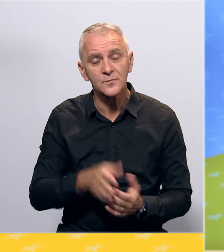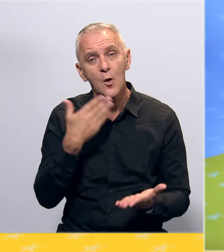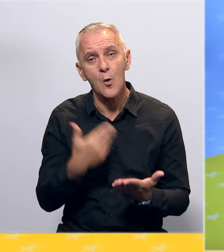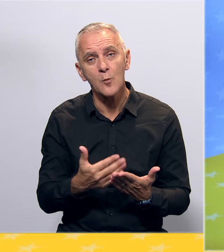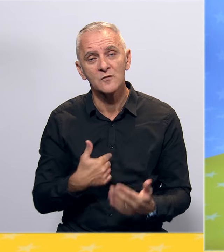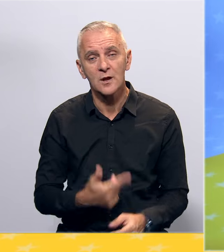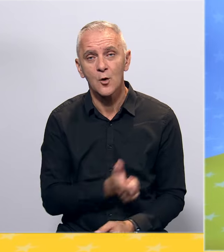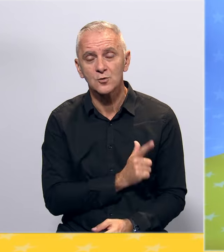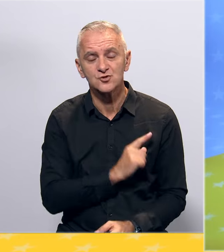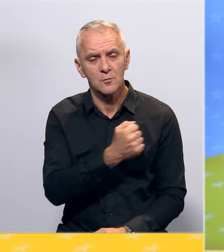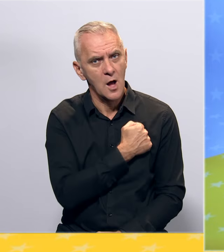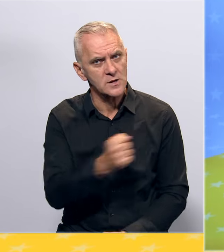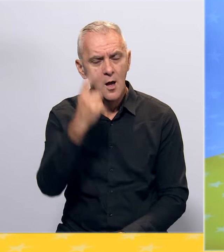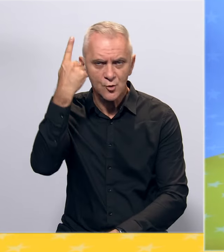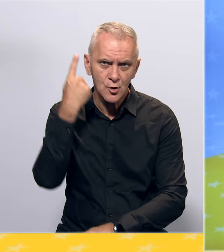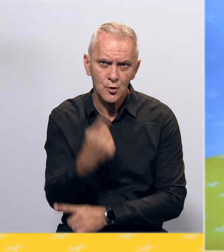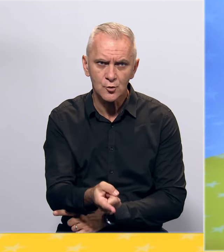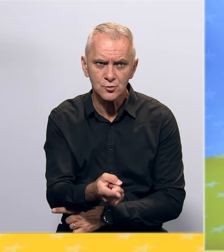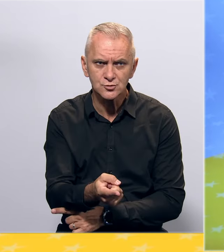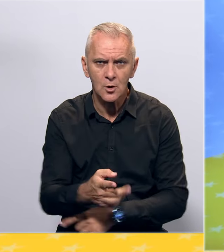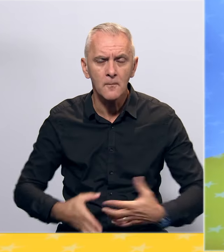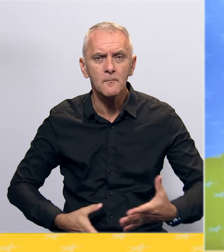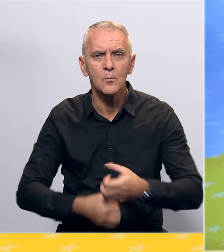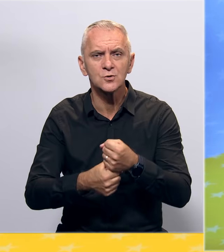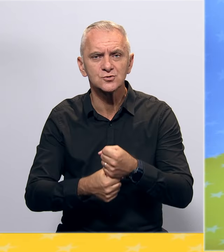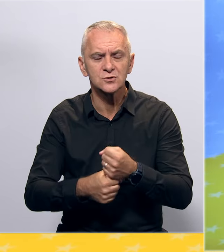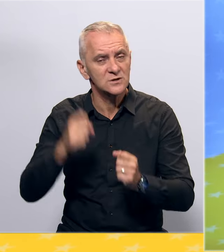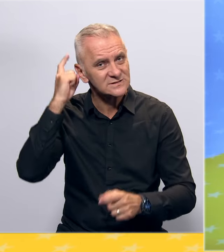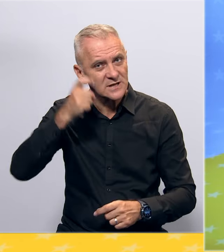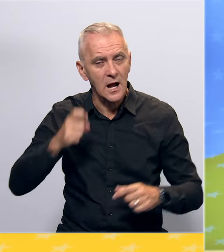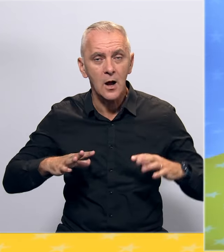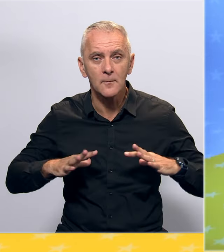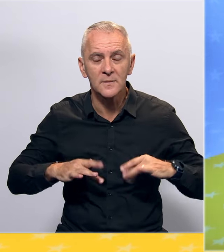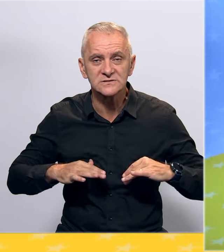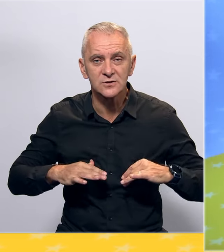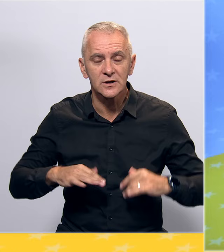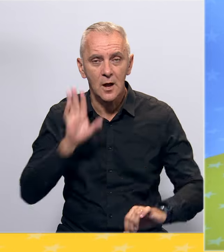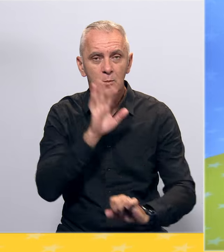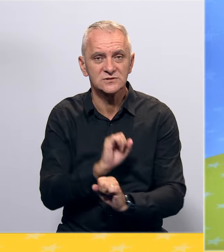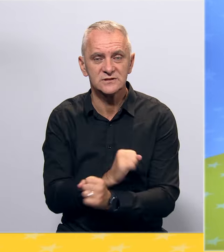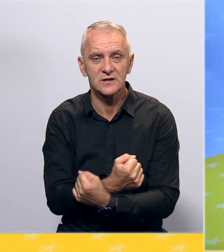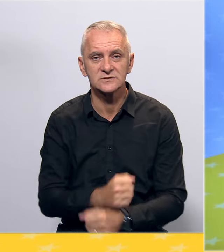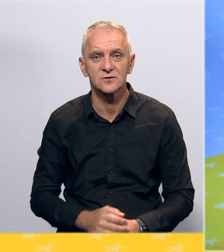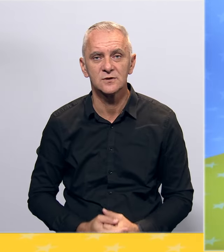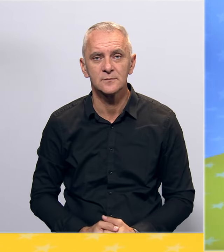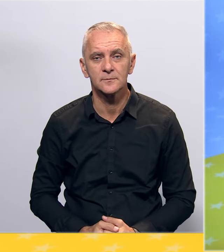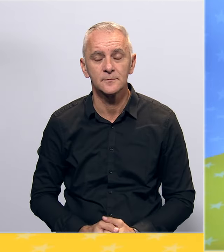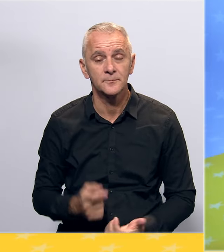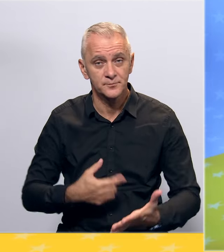očekujem da će hrabro i odlučno podržati stranku penzionera, umirovljenika Bosne i Hercegovine,